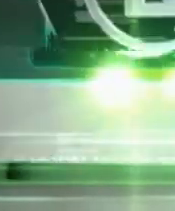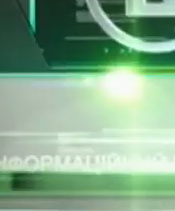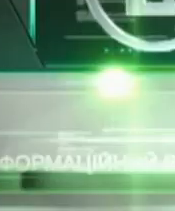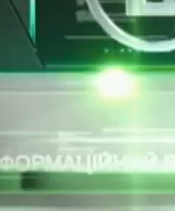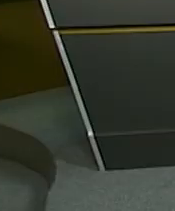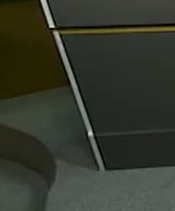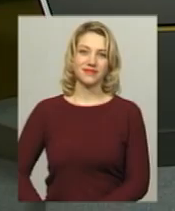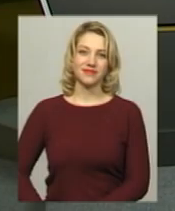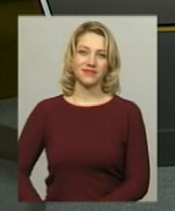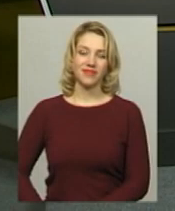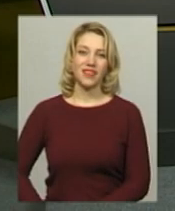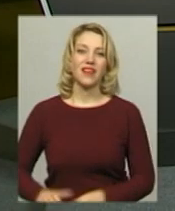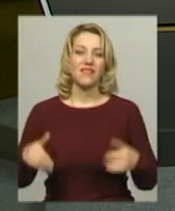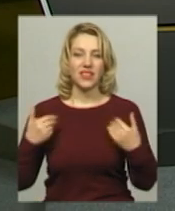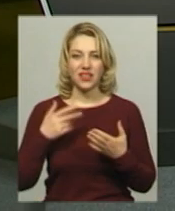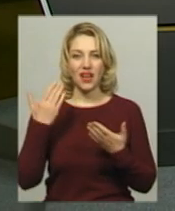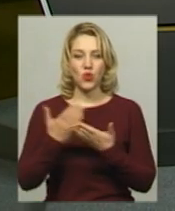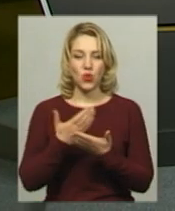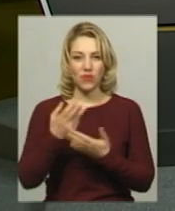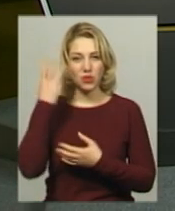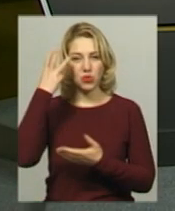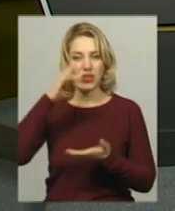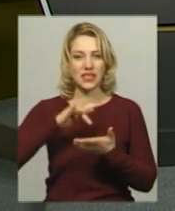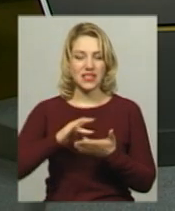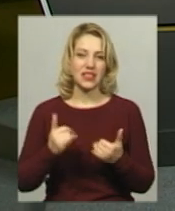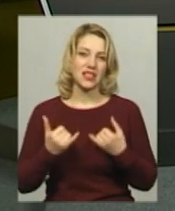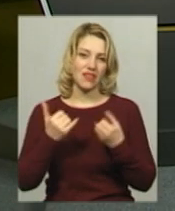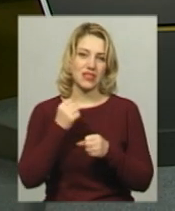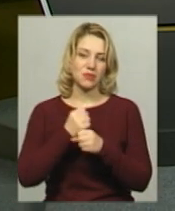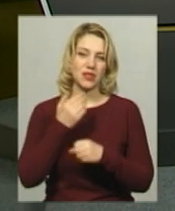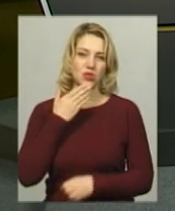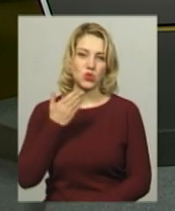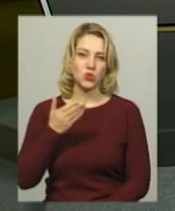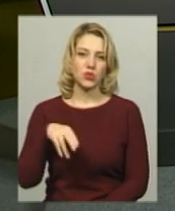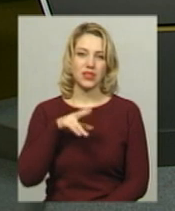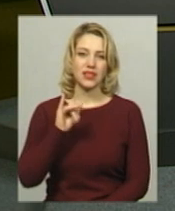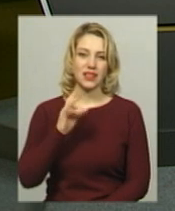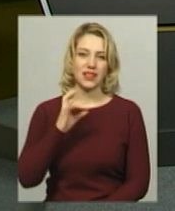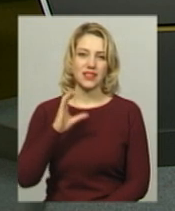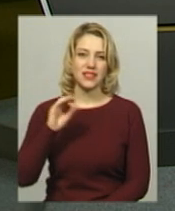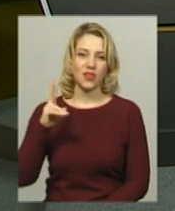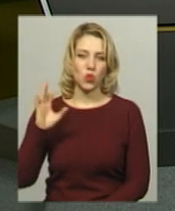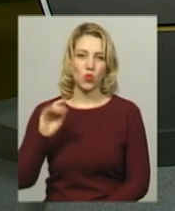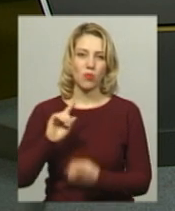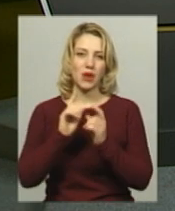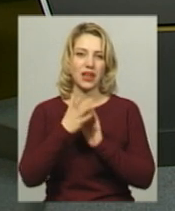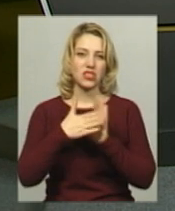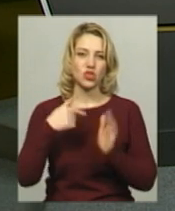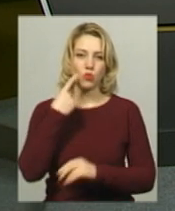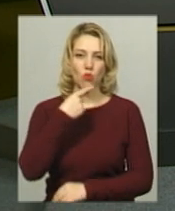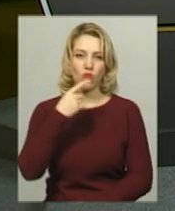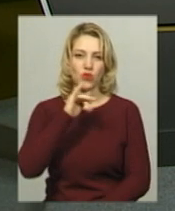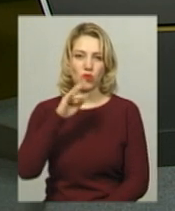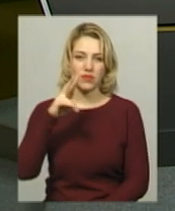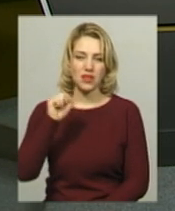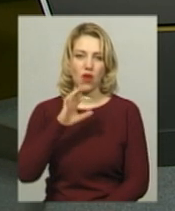Музика Вітаю, новини в ефірі «Поділля Центр». У студії для вас працюють ведуча Дарина Денисенко, переклад на жестову мову Оксана